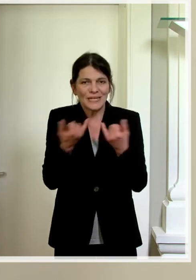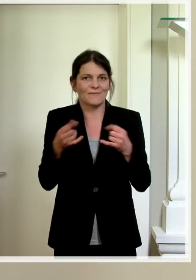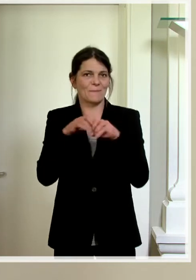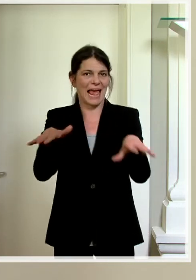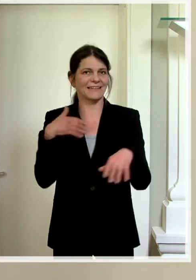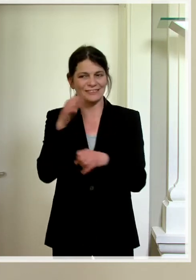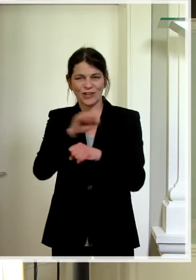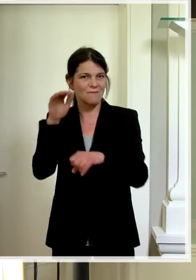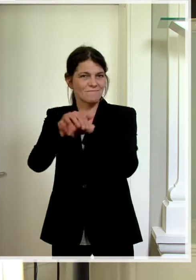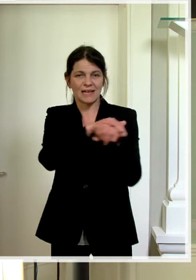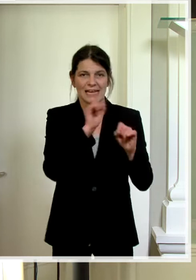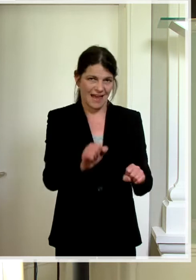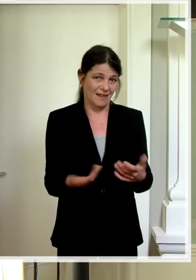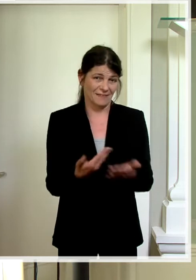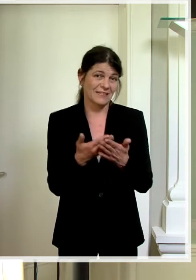so weit kommen.